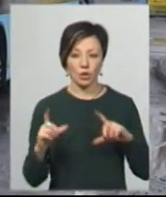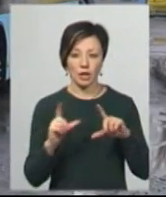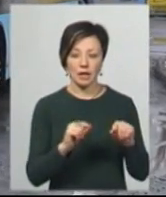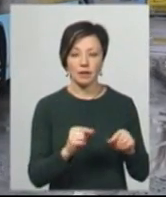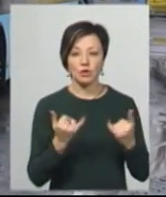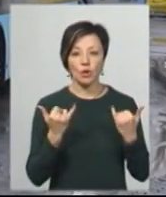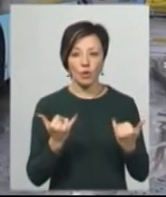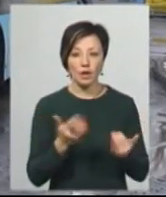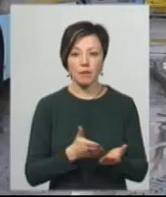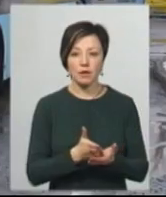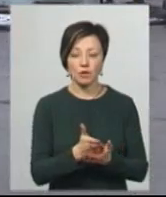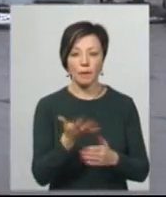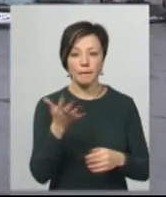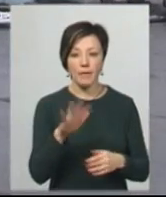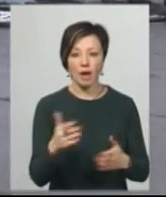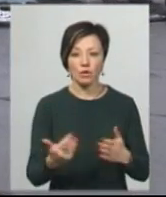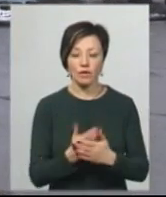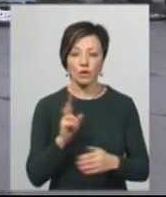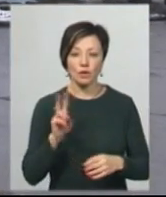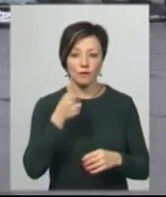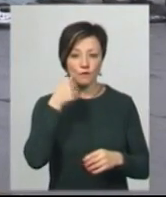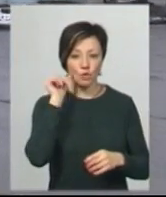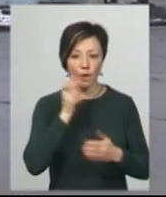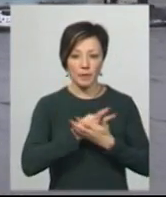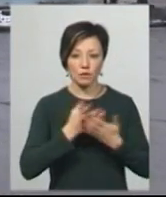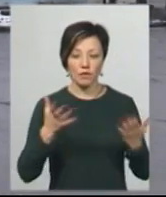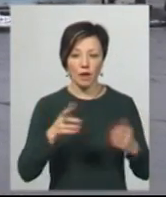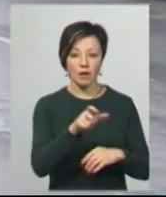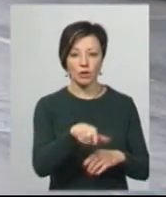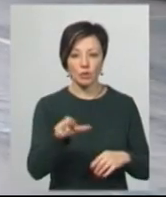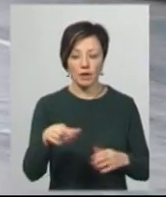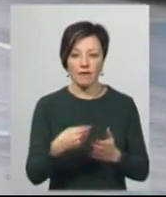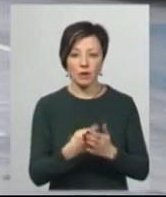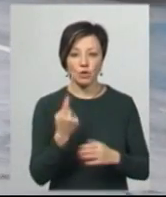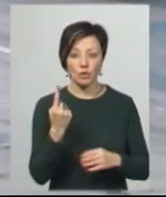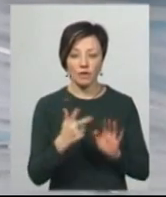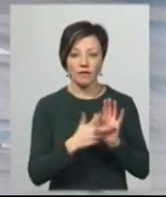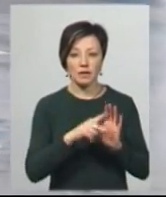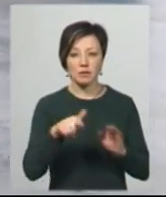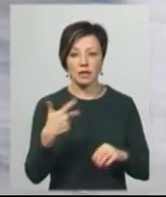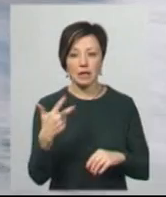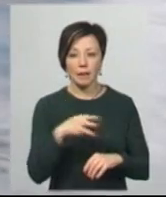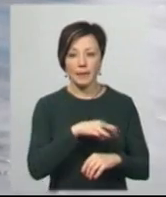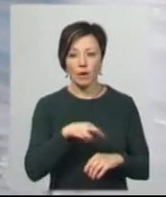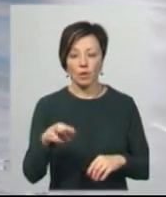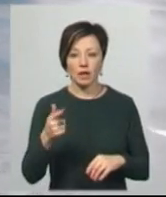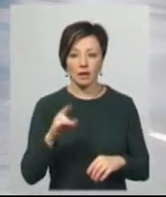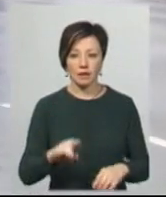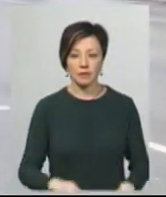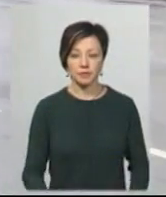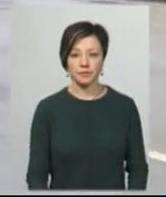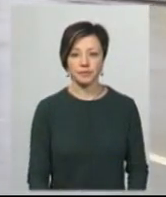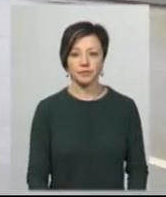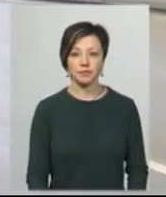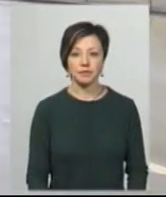Нагадаю, сьогодні на маршрут вийшли п'ять нових тролейбусів, які вчора презентували містянам. Вартість одного – 8,3 мільйони гривень. Анастасія Збродова,